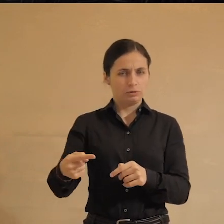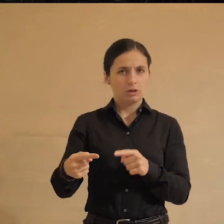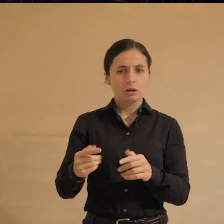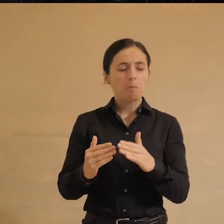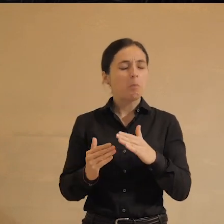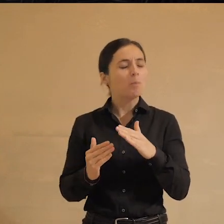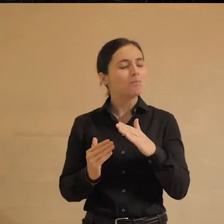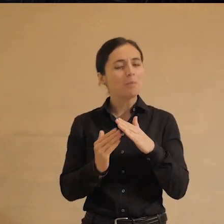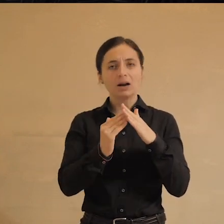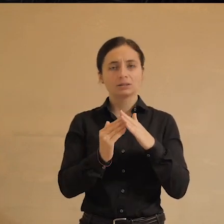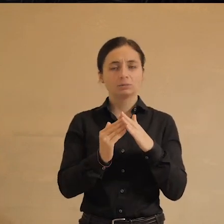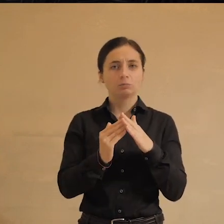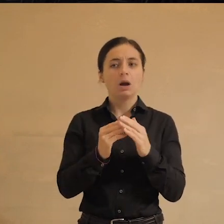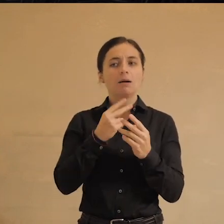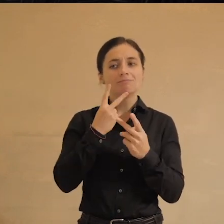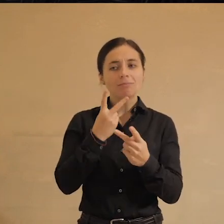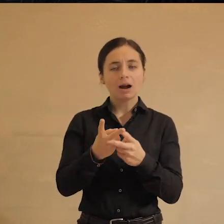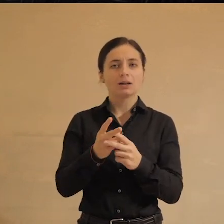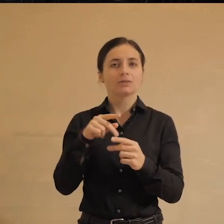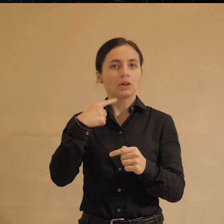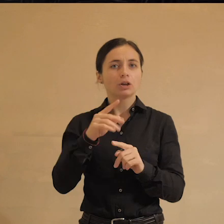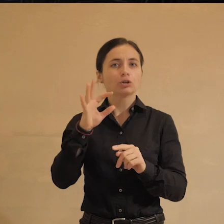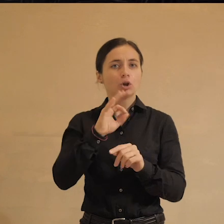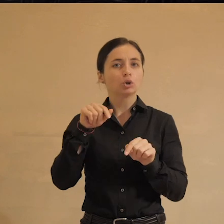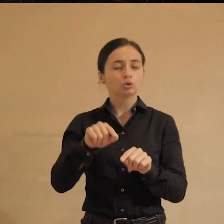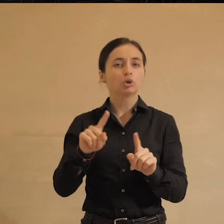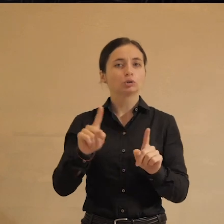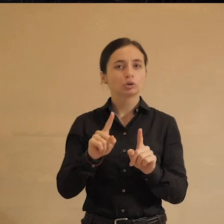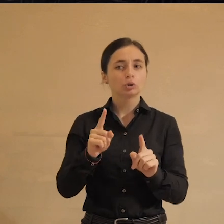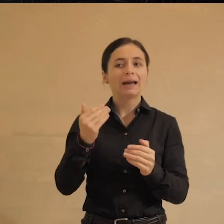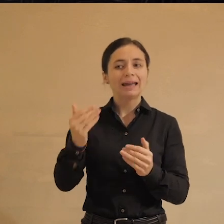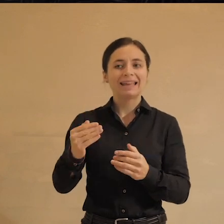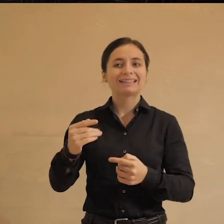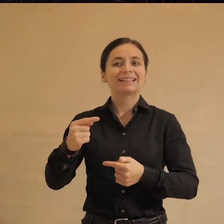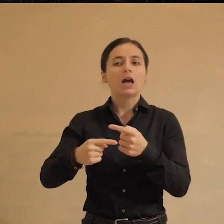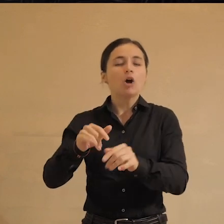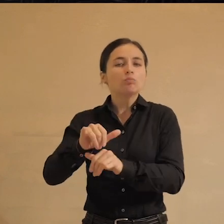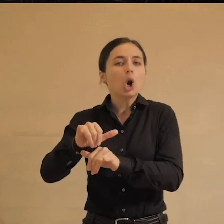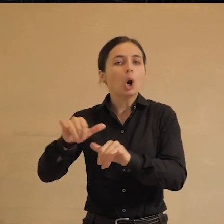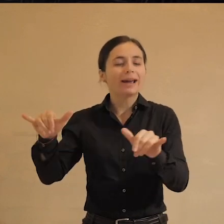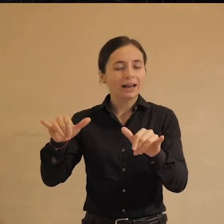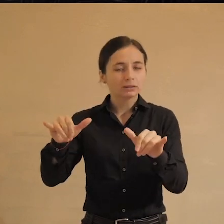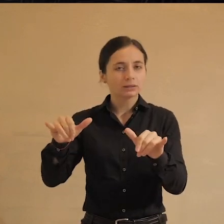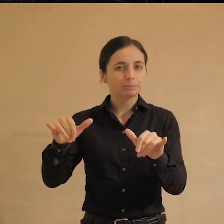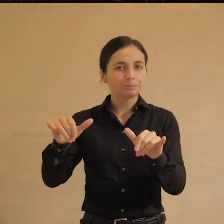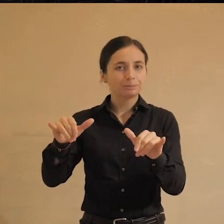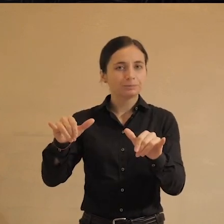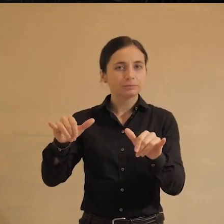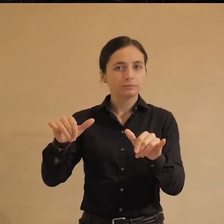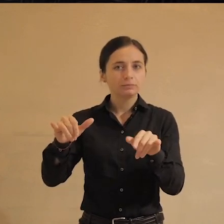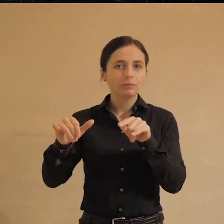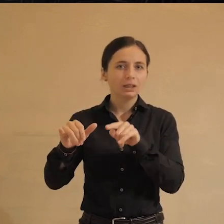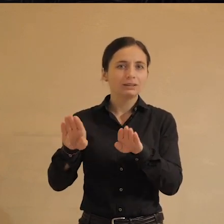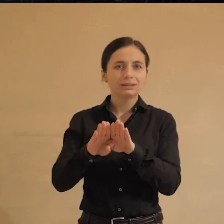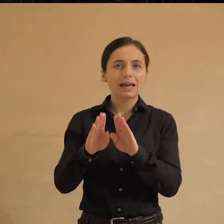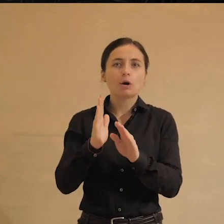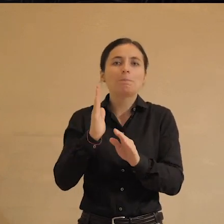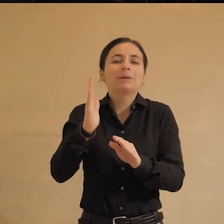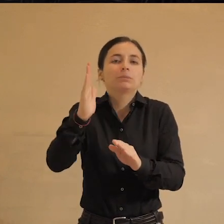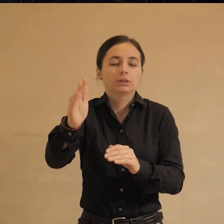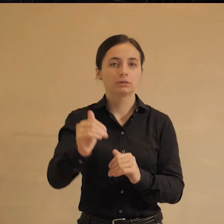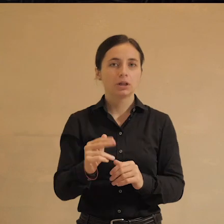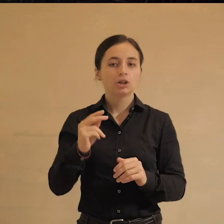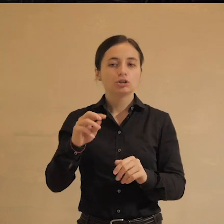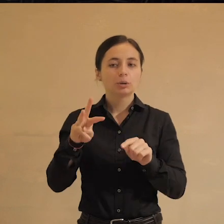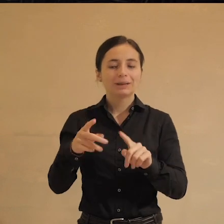показывают и говорят о том, что данный прогресс не столь перспективен. С чем